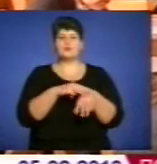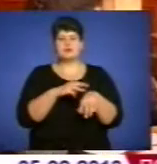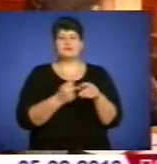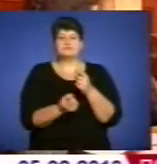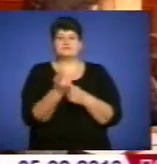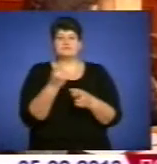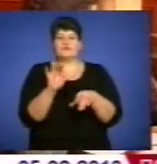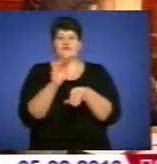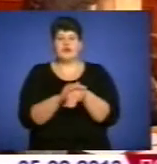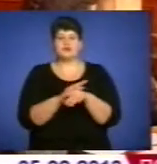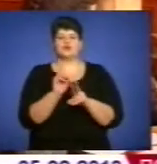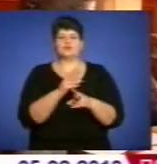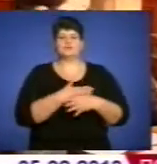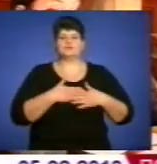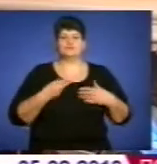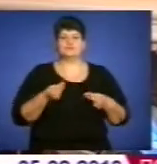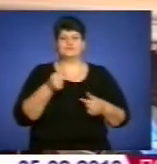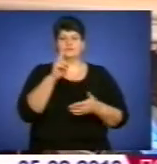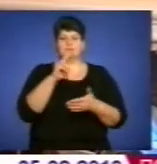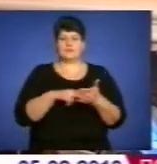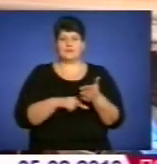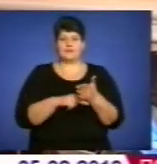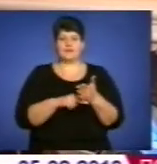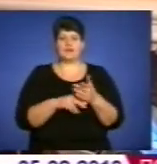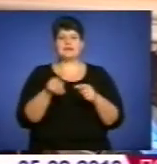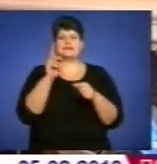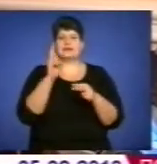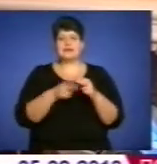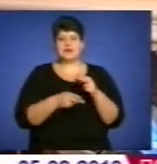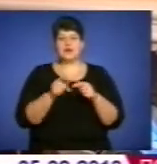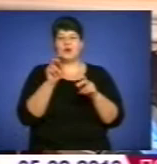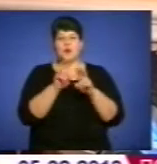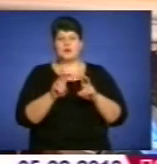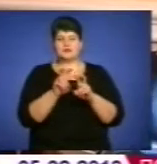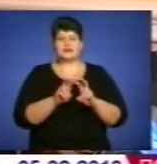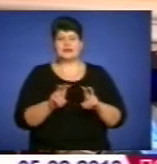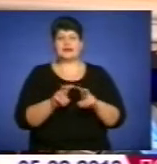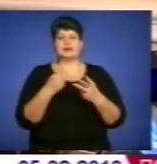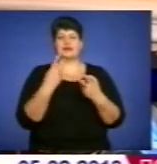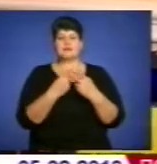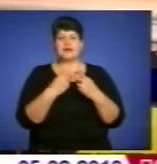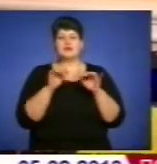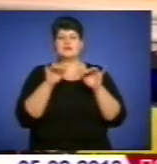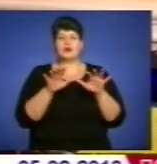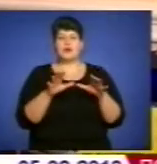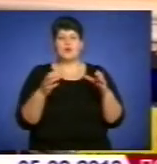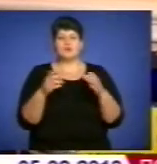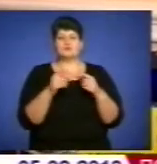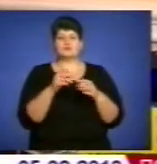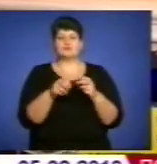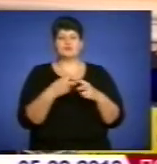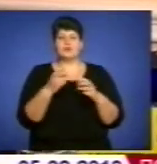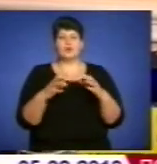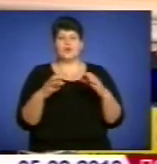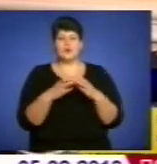що стосуються ухилення сплати податків. Завершено розслідування кримінальної справи стосовно організаторів злочинного груповання, яке надавало